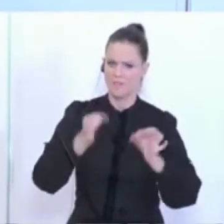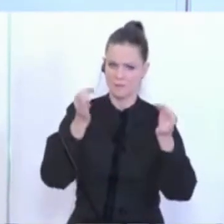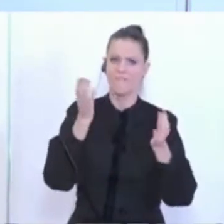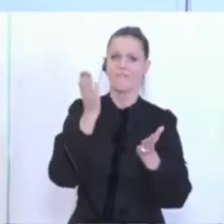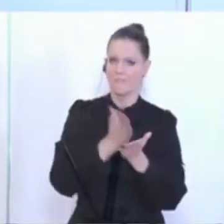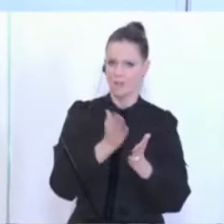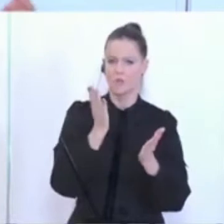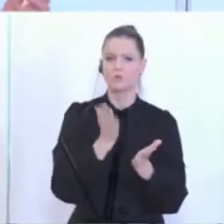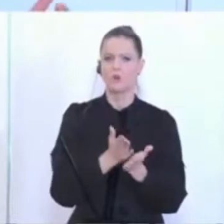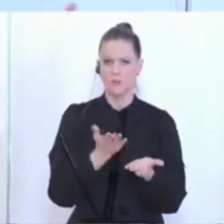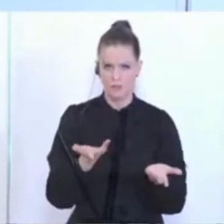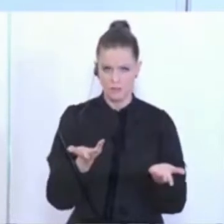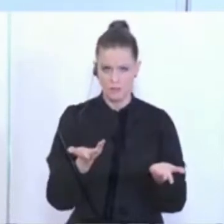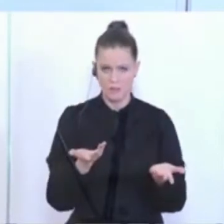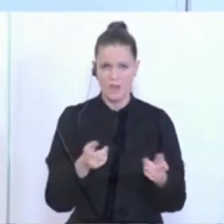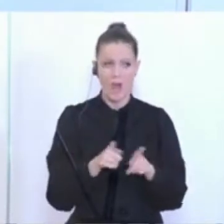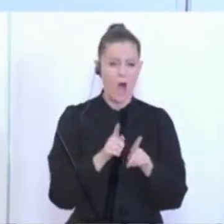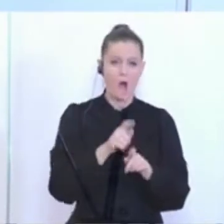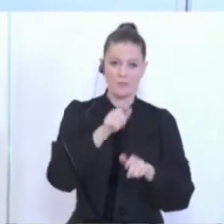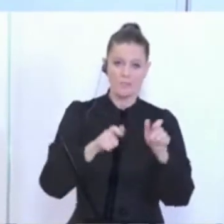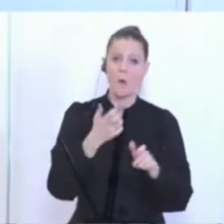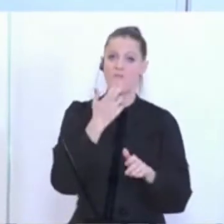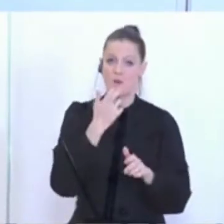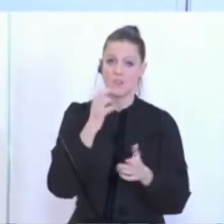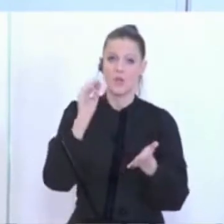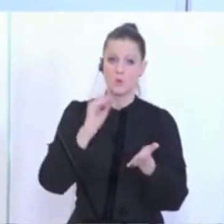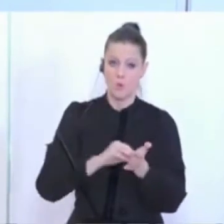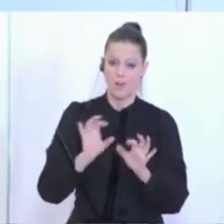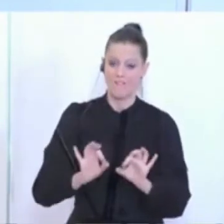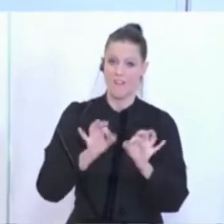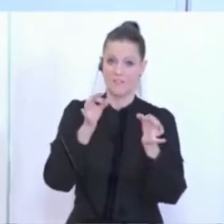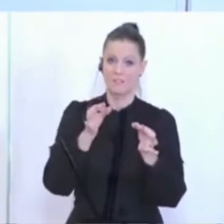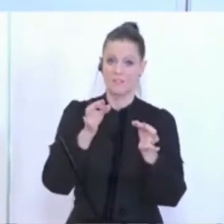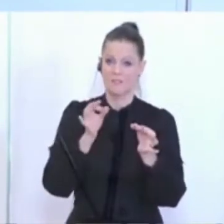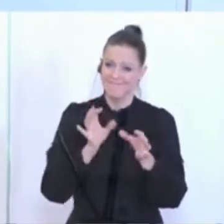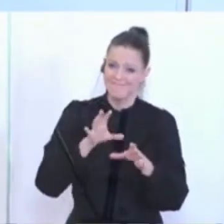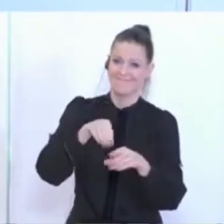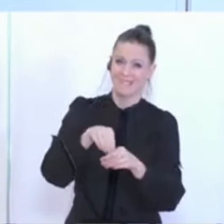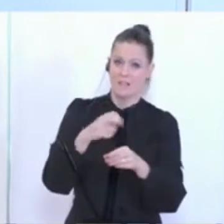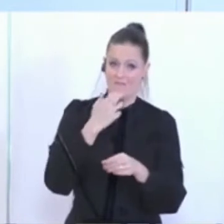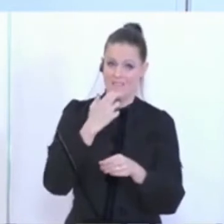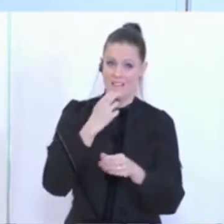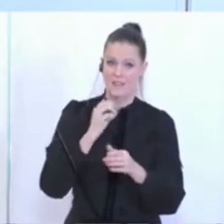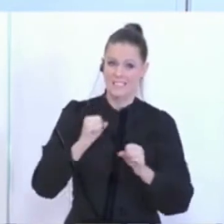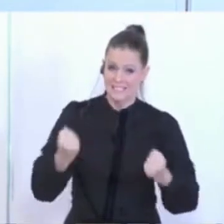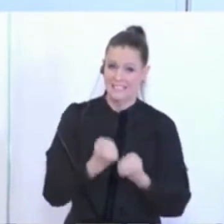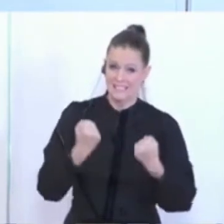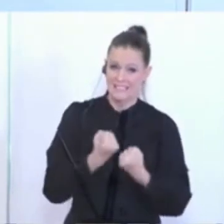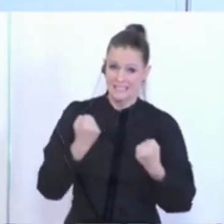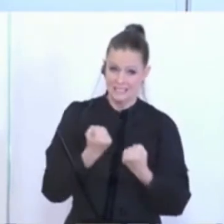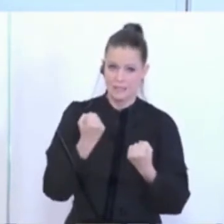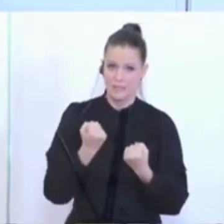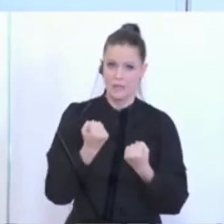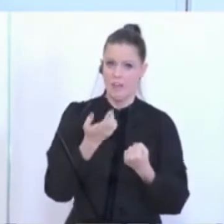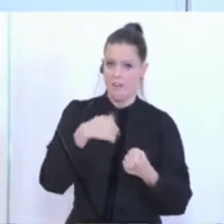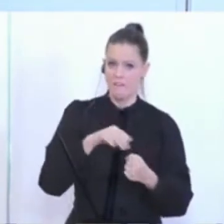erst recht jene, die sich noch qualifizieren wollen. Denen wollen wir ja nichts in den Weg legen. Wir haben mit